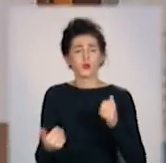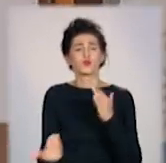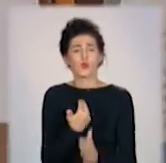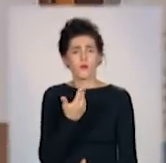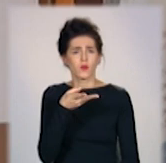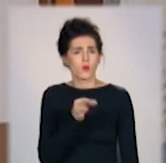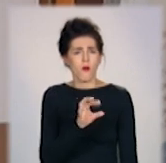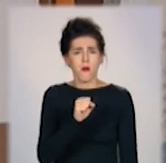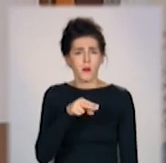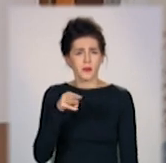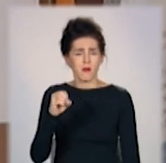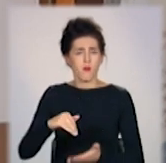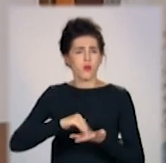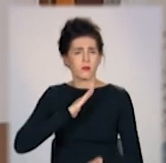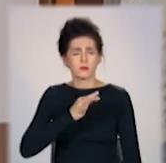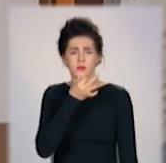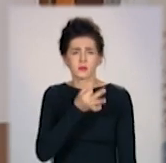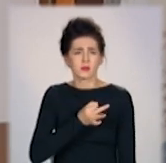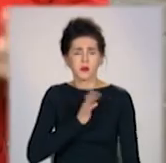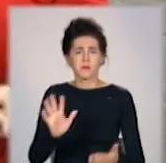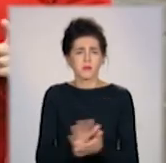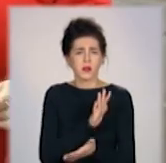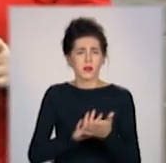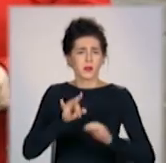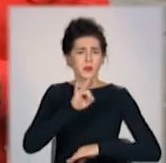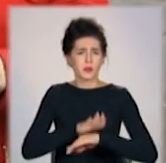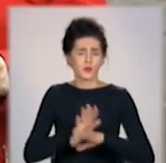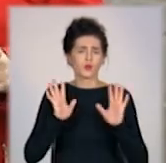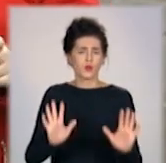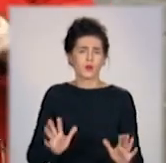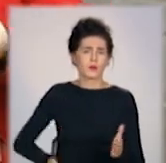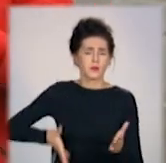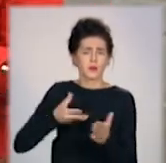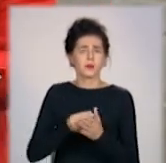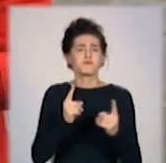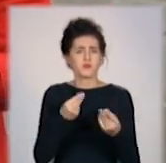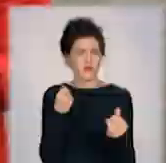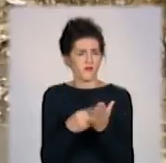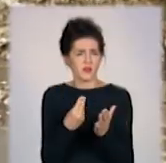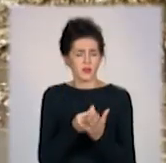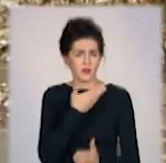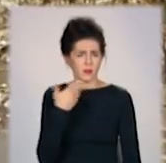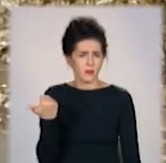але в аптеці їй відмовили. Мовляв, безкоштовний закінчився, бо немає фінансування.